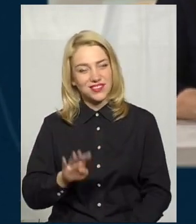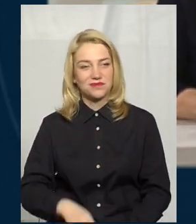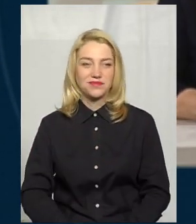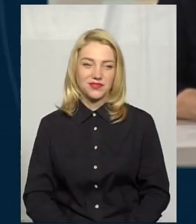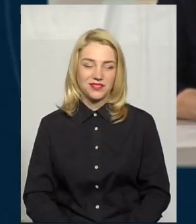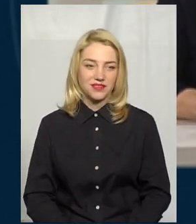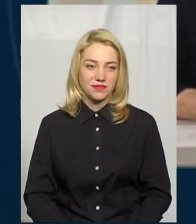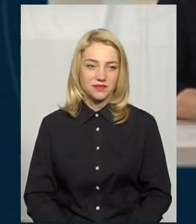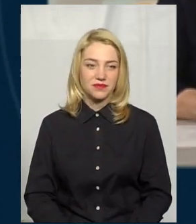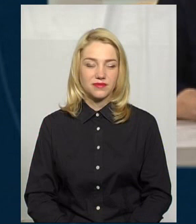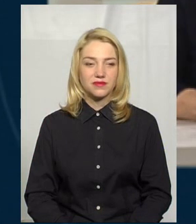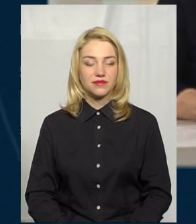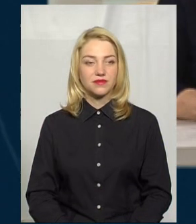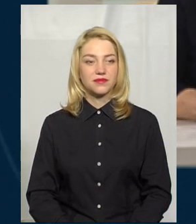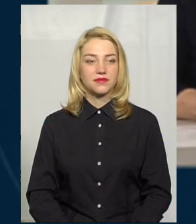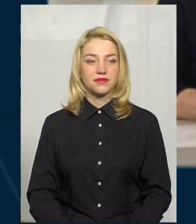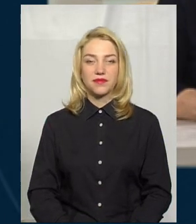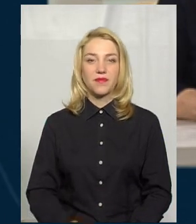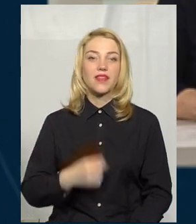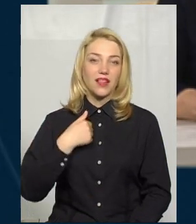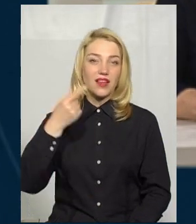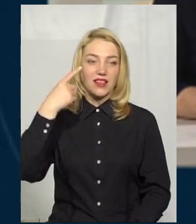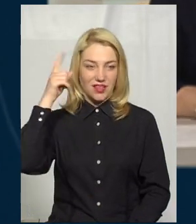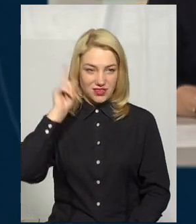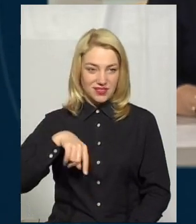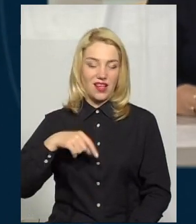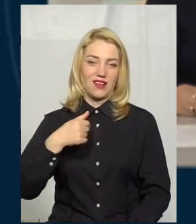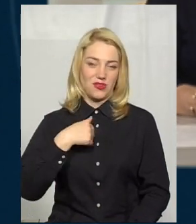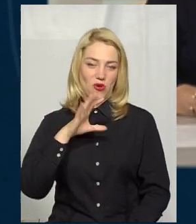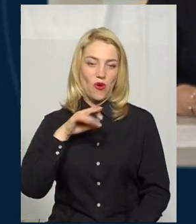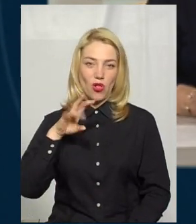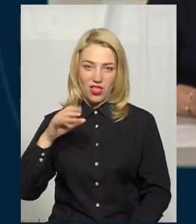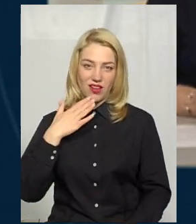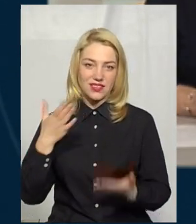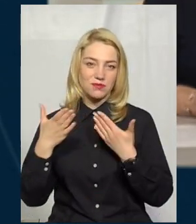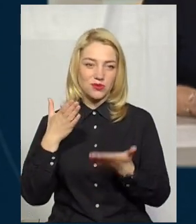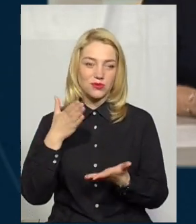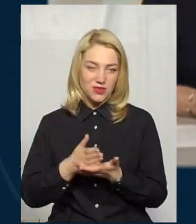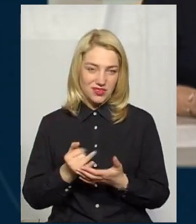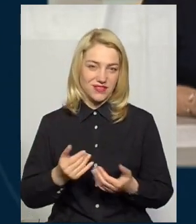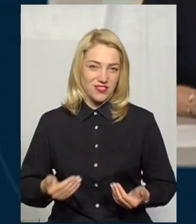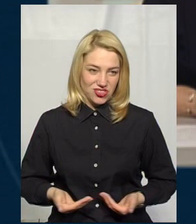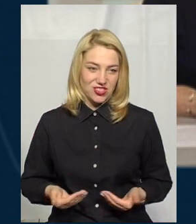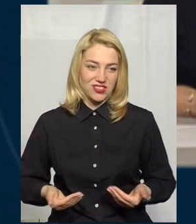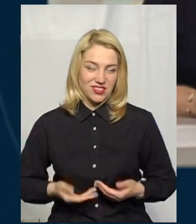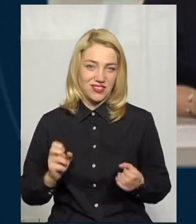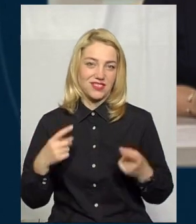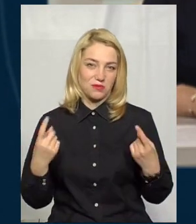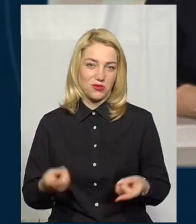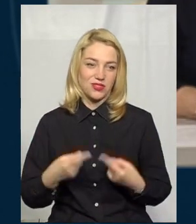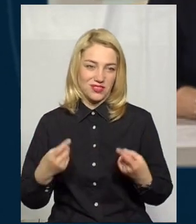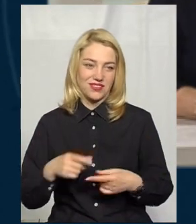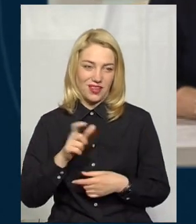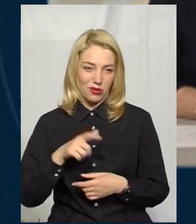Я знаю Ми з Олегом Спілкуємось В житті Як прості